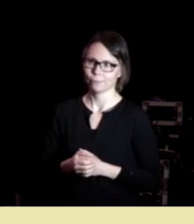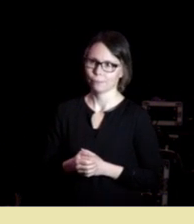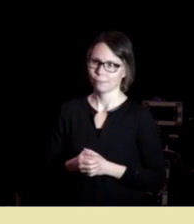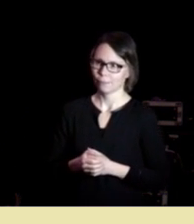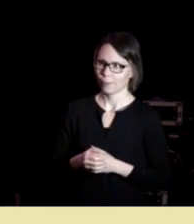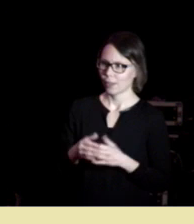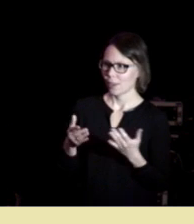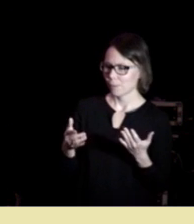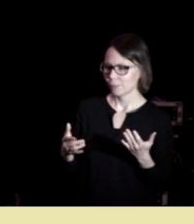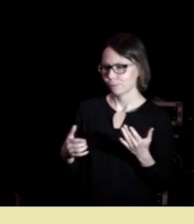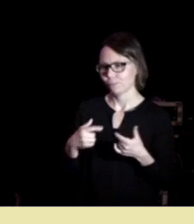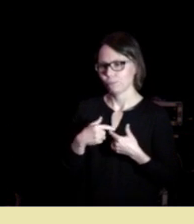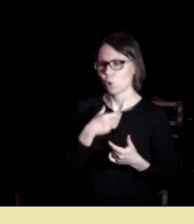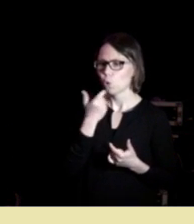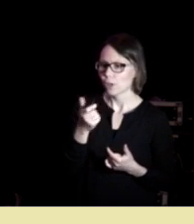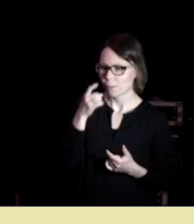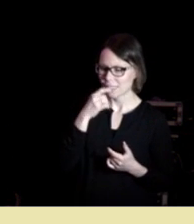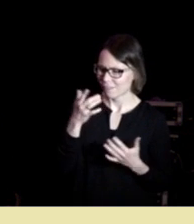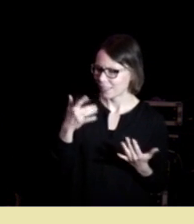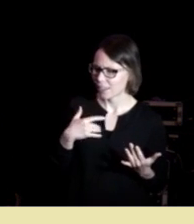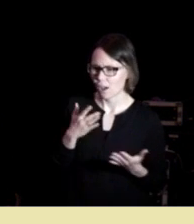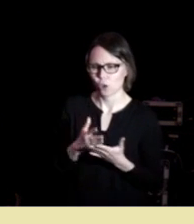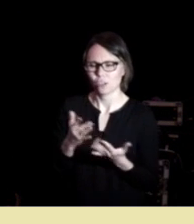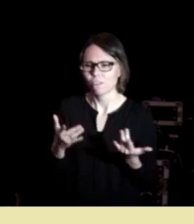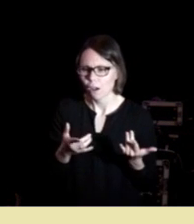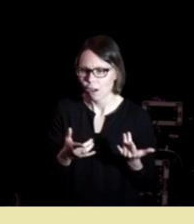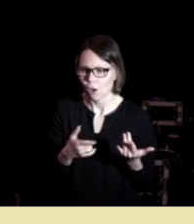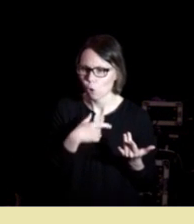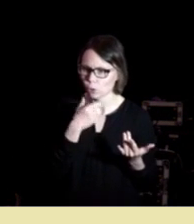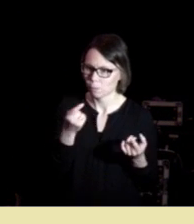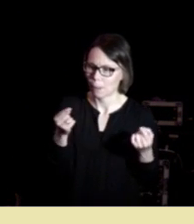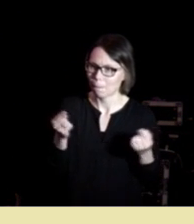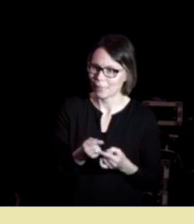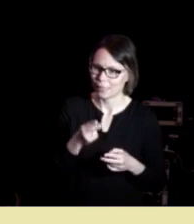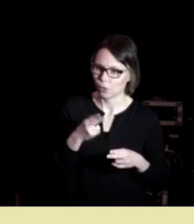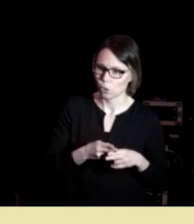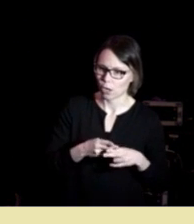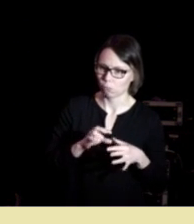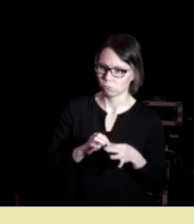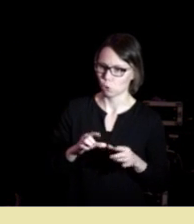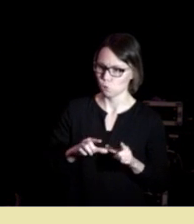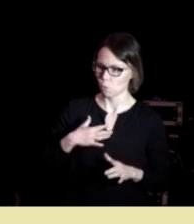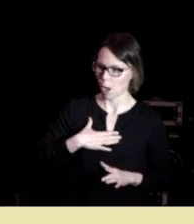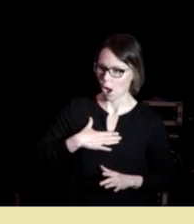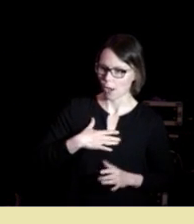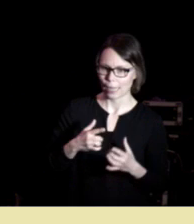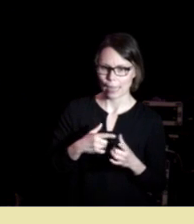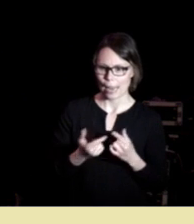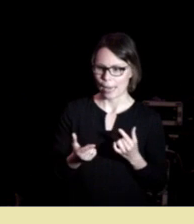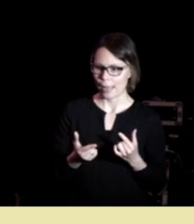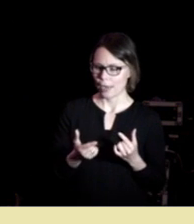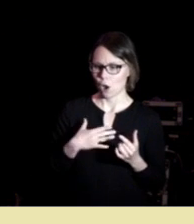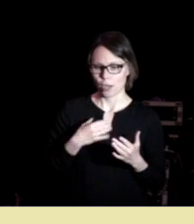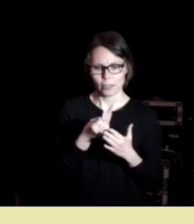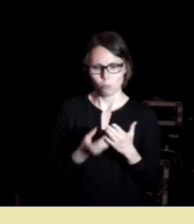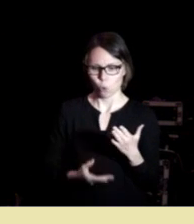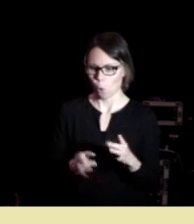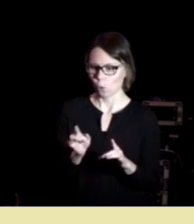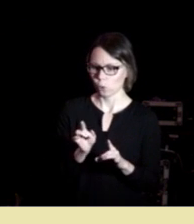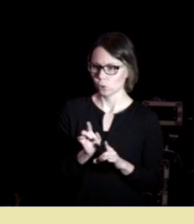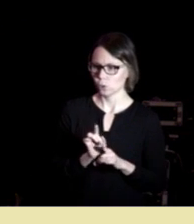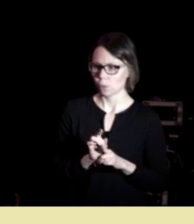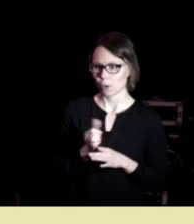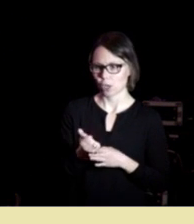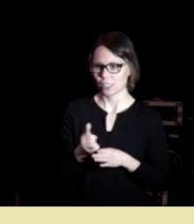jo ikke helt hva det er. Altså er ungdom i dag mindre tolerant for ubehag? Eller har de et språk som kanskje